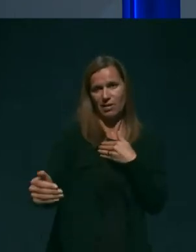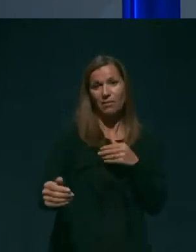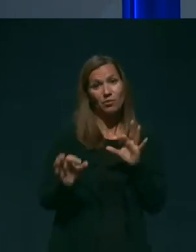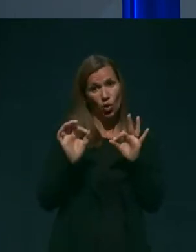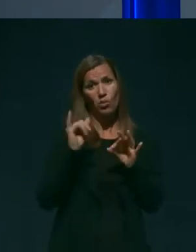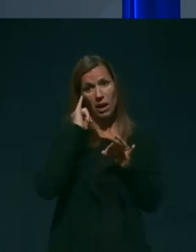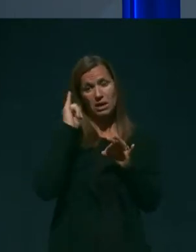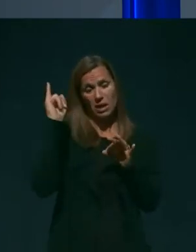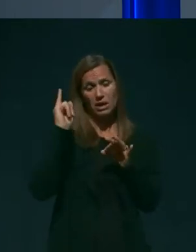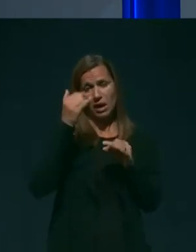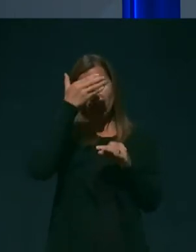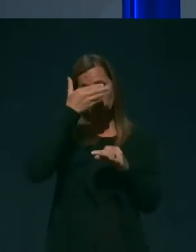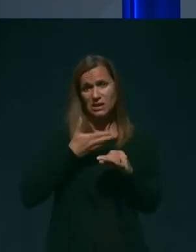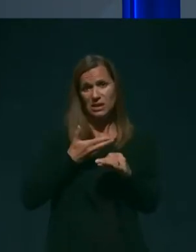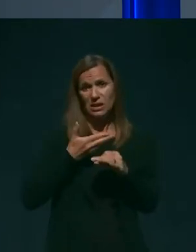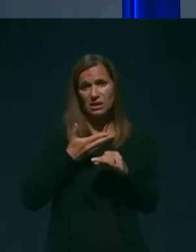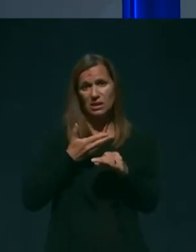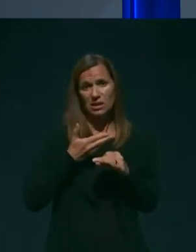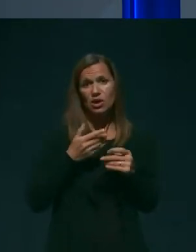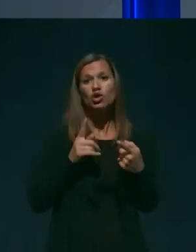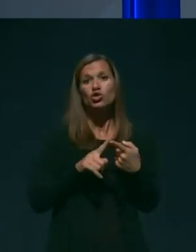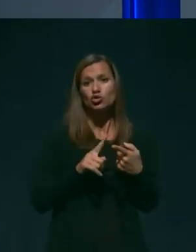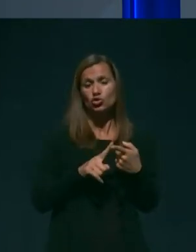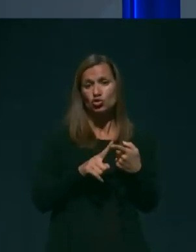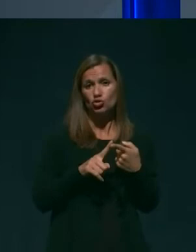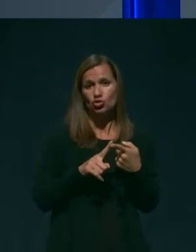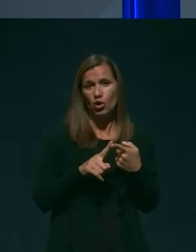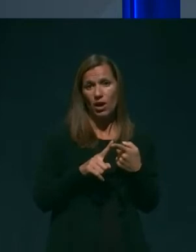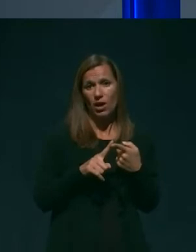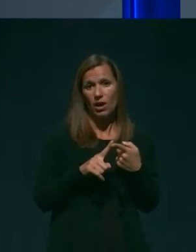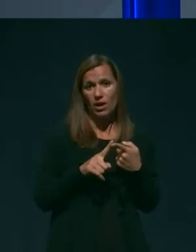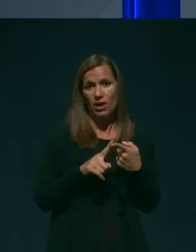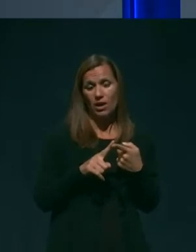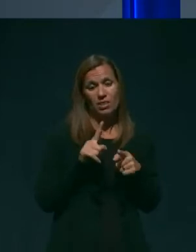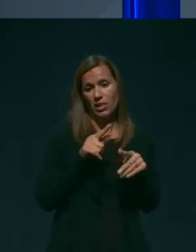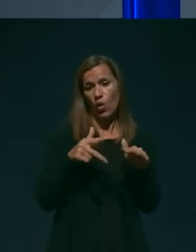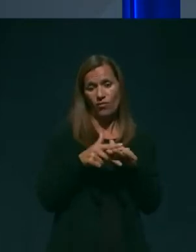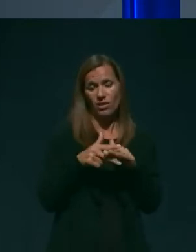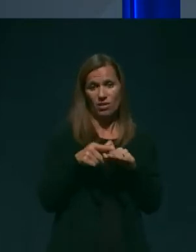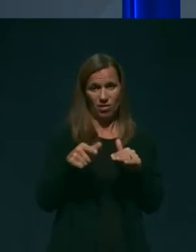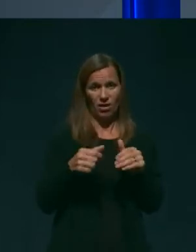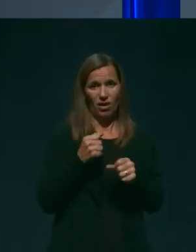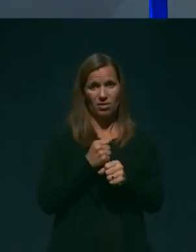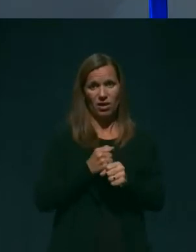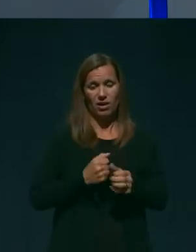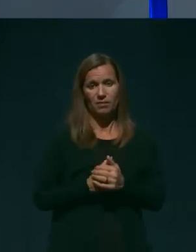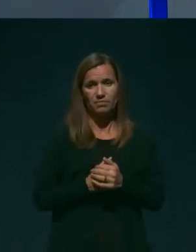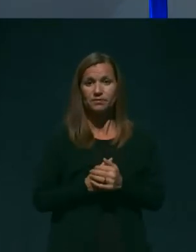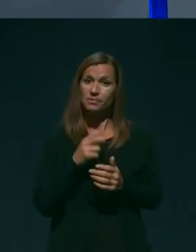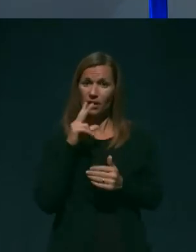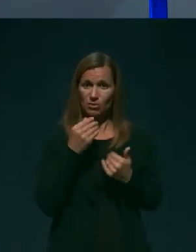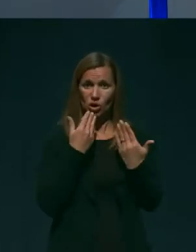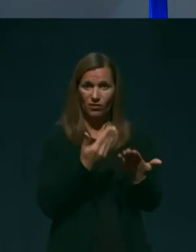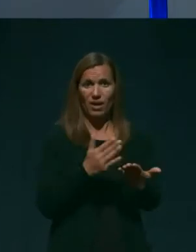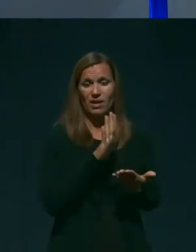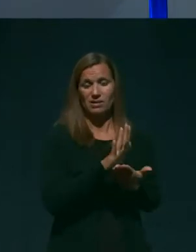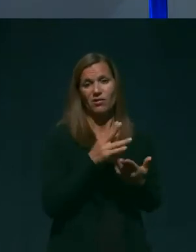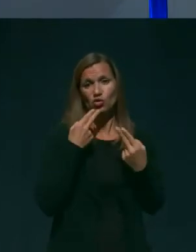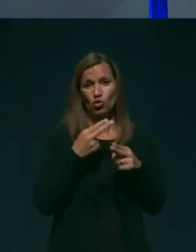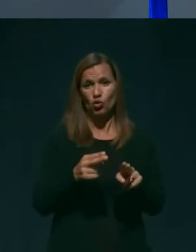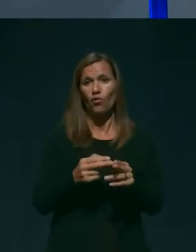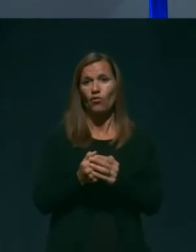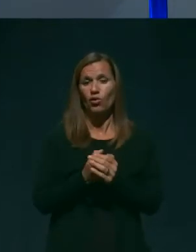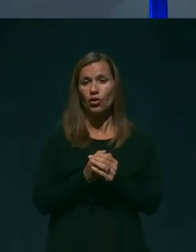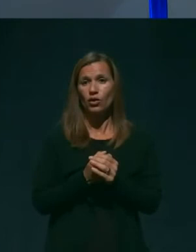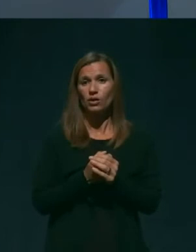ki ste ga omenili, ukolikor seveda tudi ne ovira tega dela. Najlepša hvala za odgovor. Za vas,